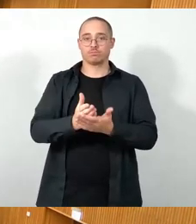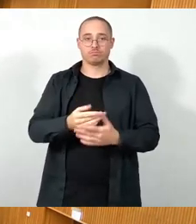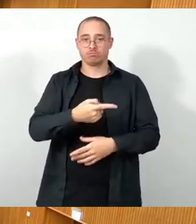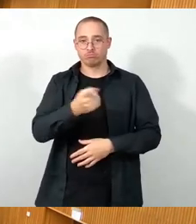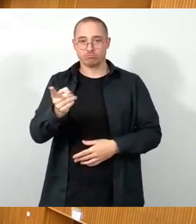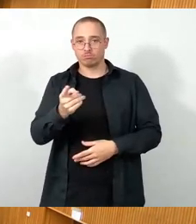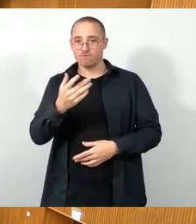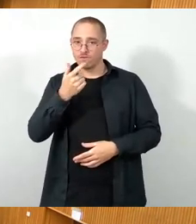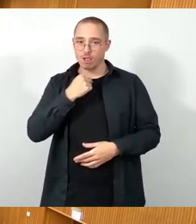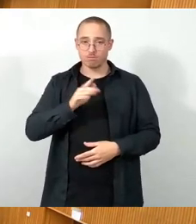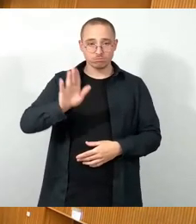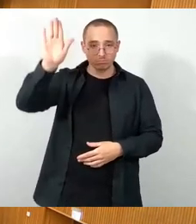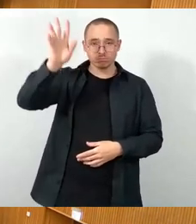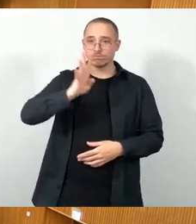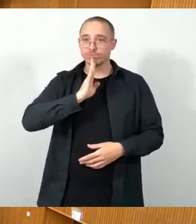Herr Lichty.